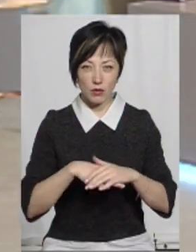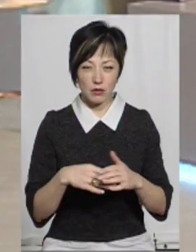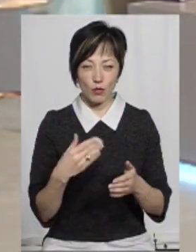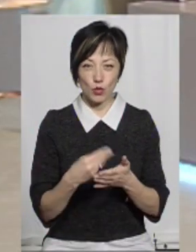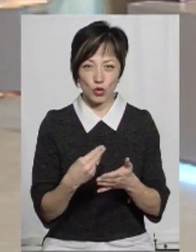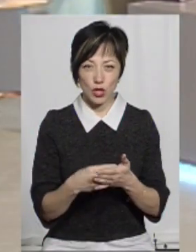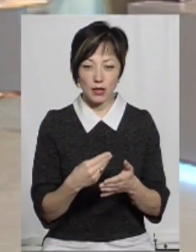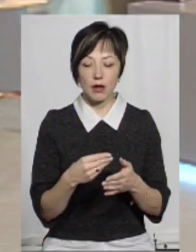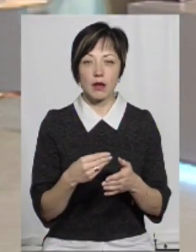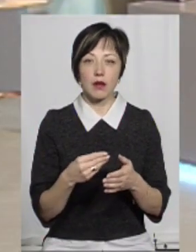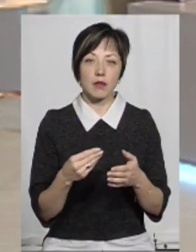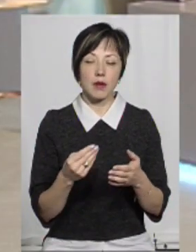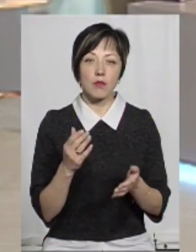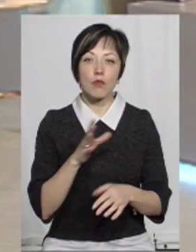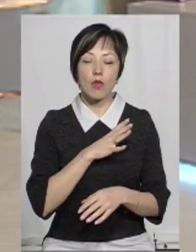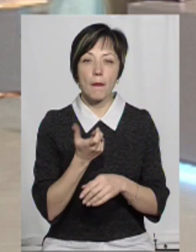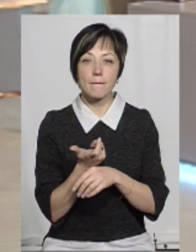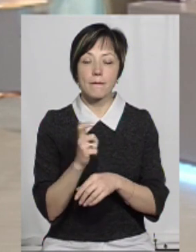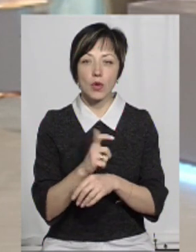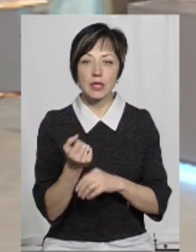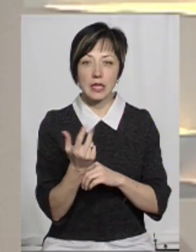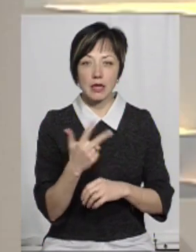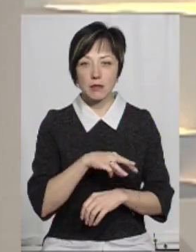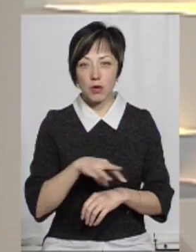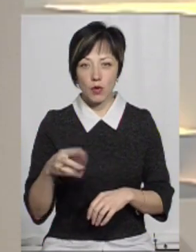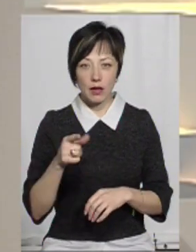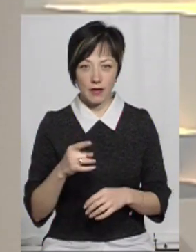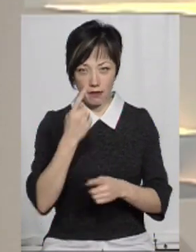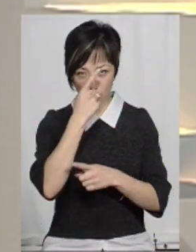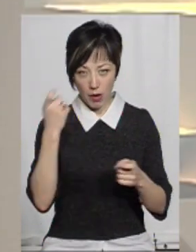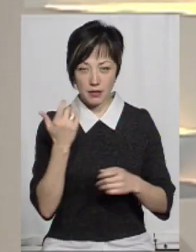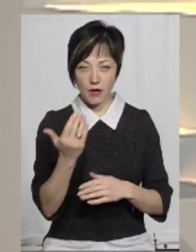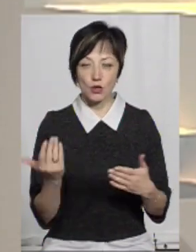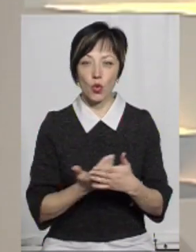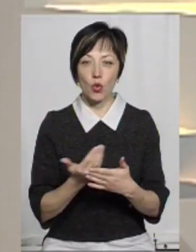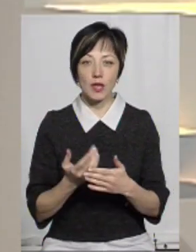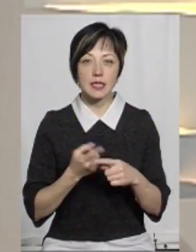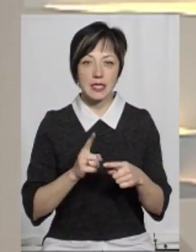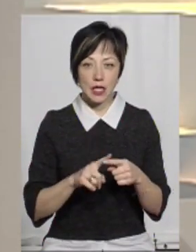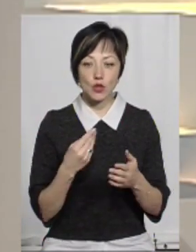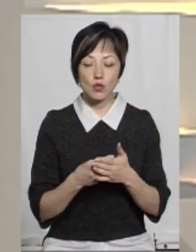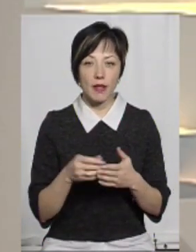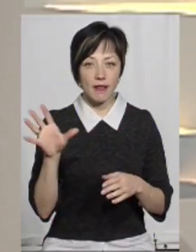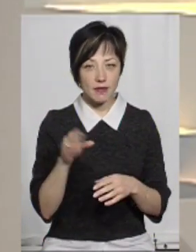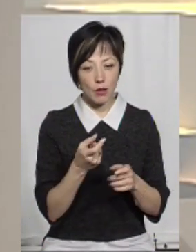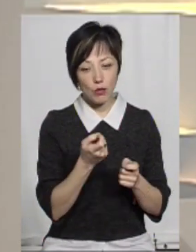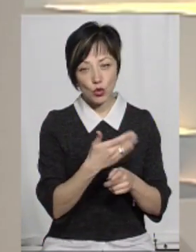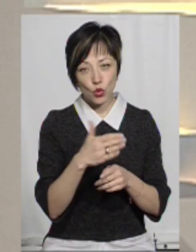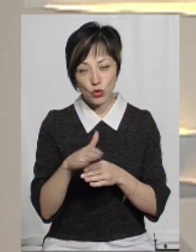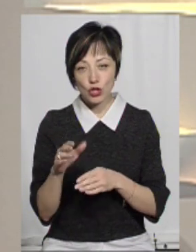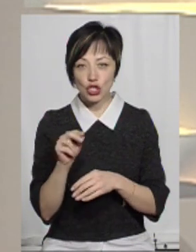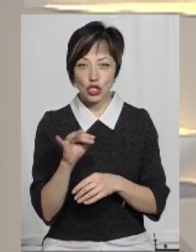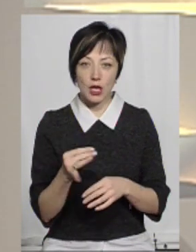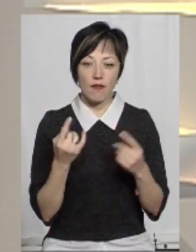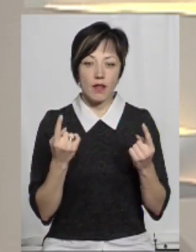молоді та її проєктів, становила понад 13 мільйонів гривень. Також інформація з вашого ролика. От це сума. На усе по трошку? Чи